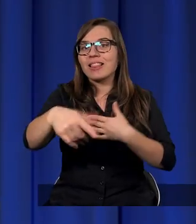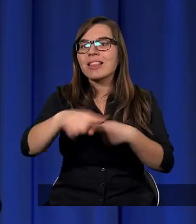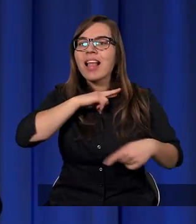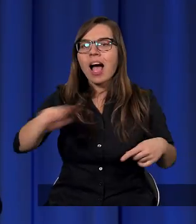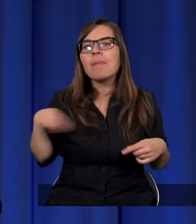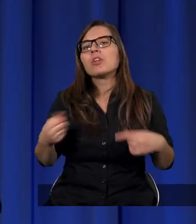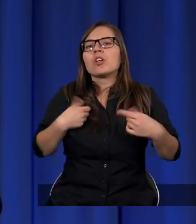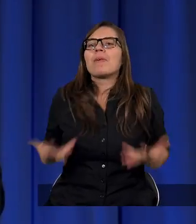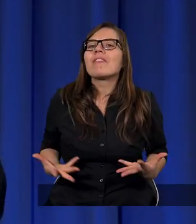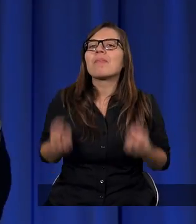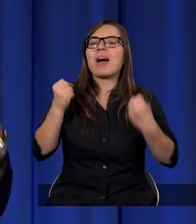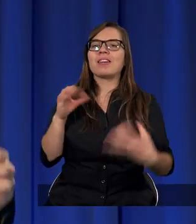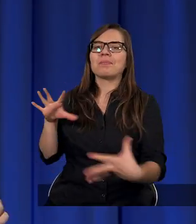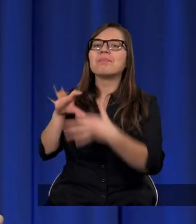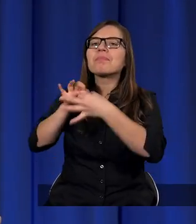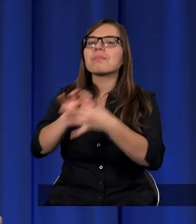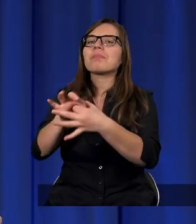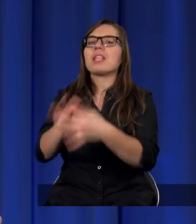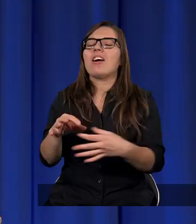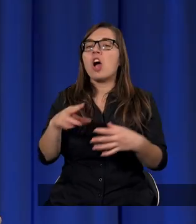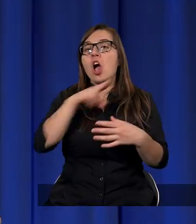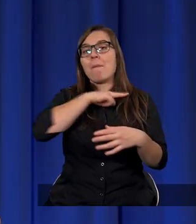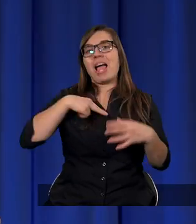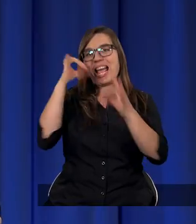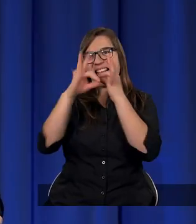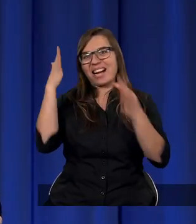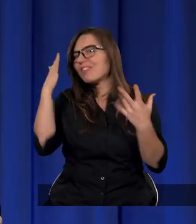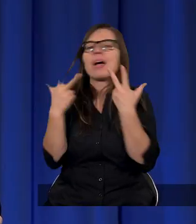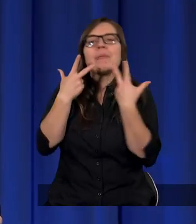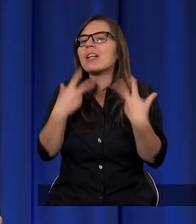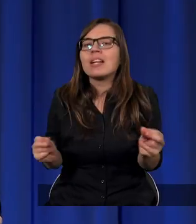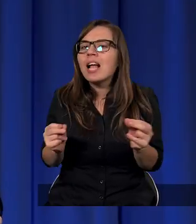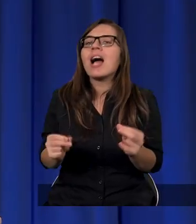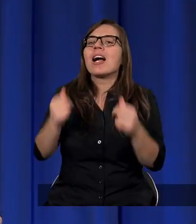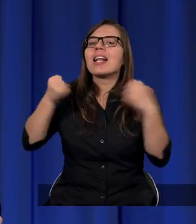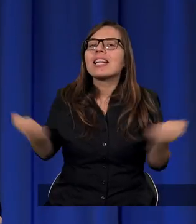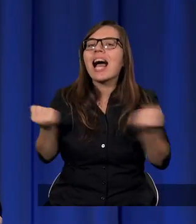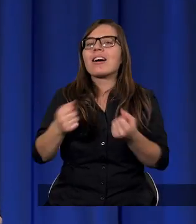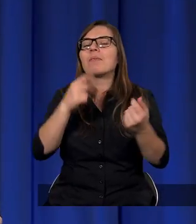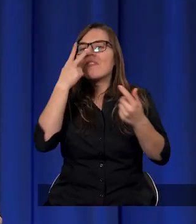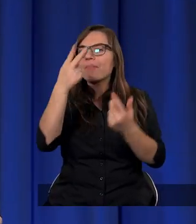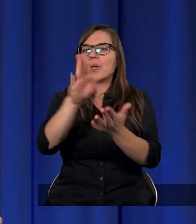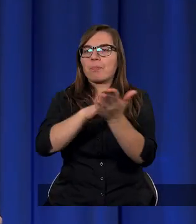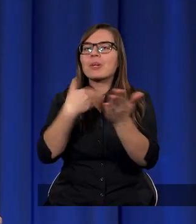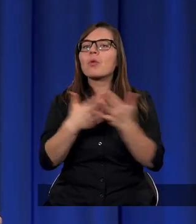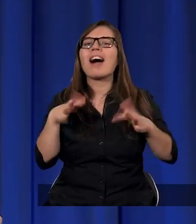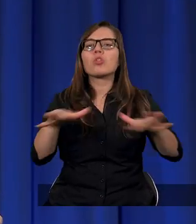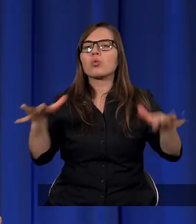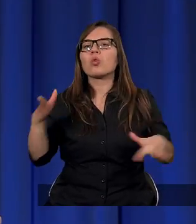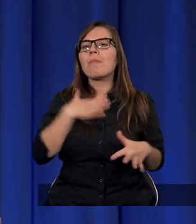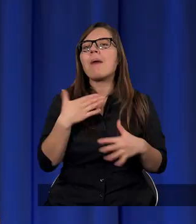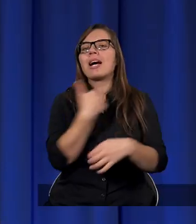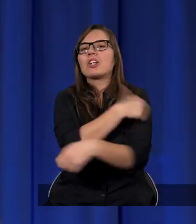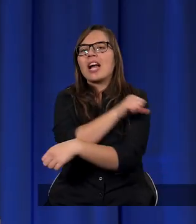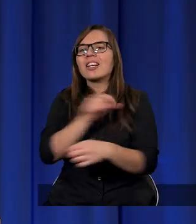może tutaj powiedzieć, jak siedzimy, że wszystko już idealnie wiemy. I mamy tego wiele przykładów, patrząc na historię chrześcijaństwa,